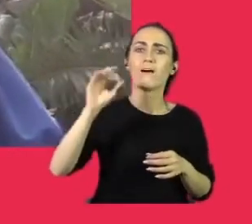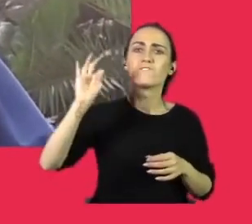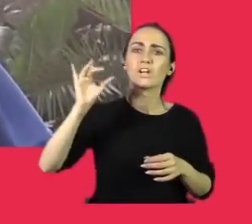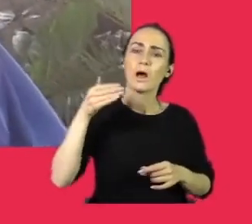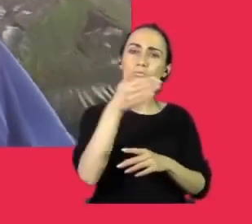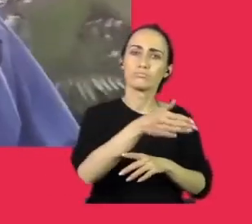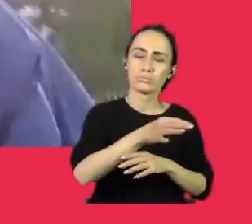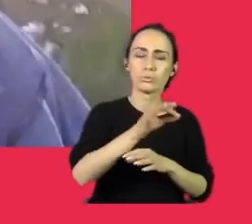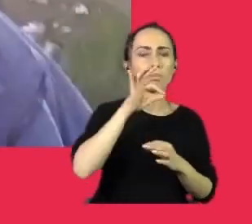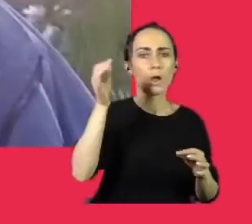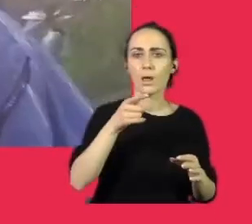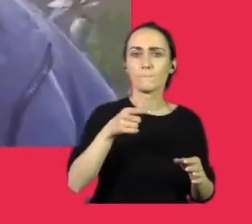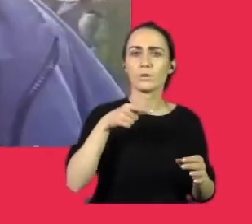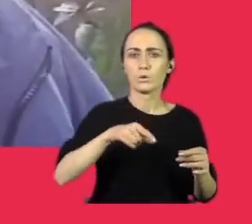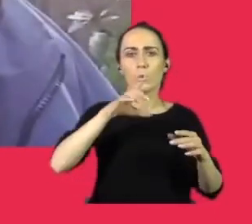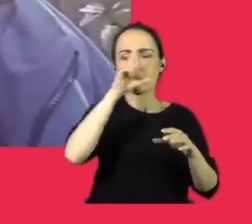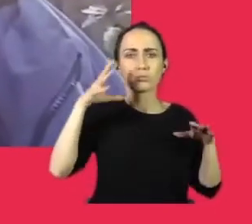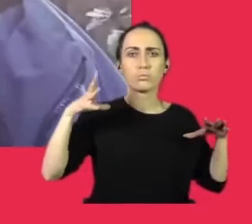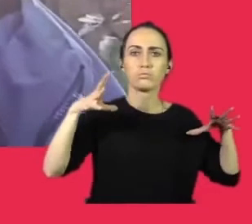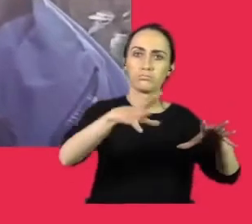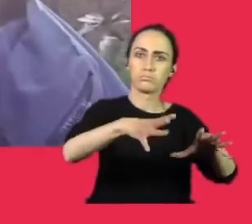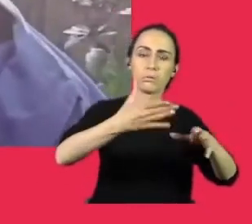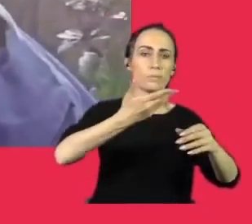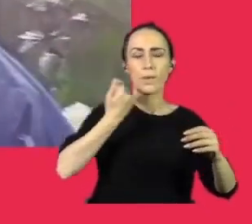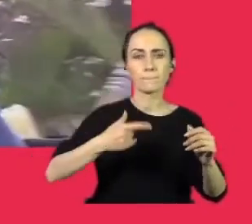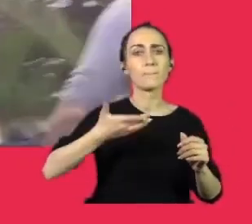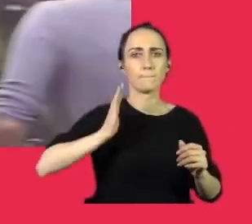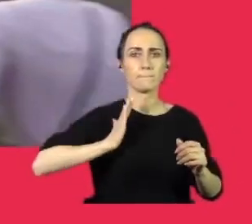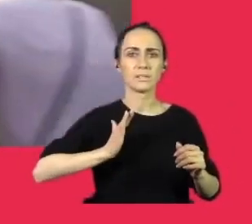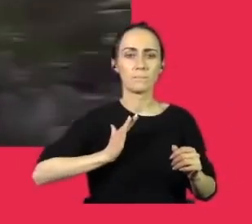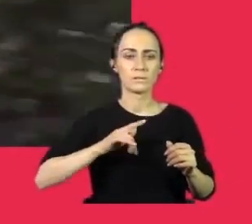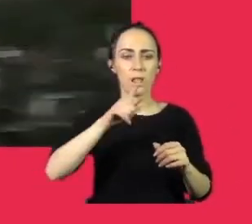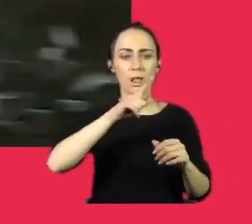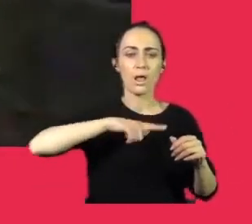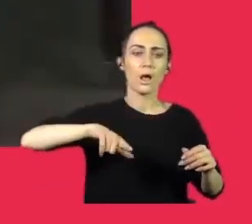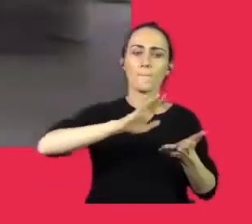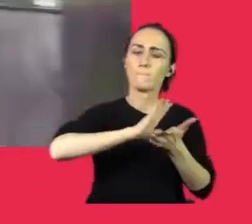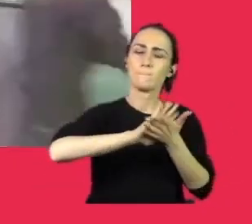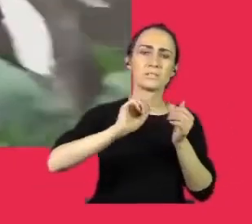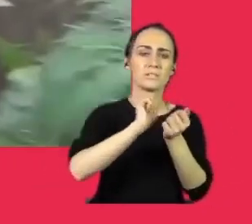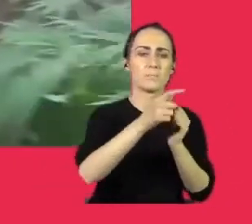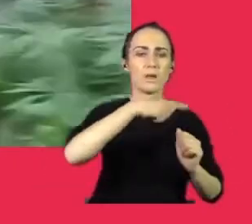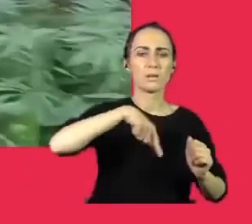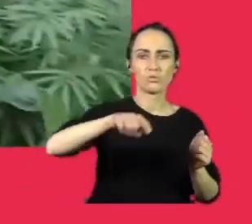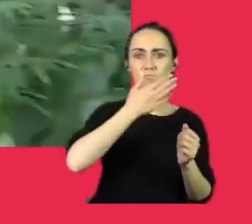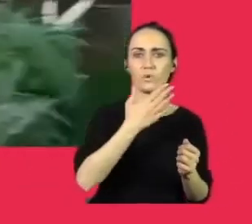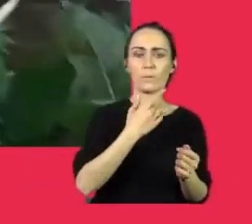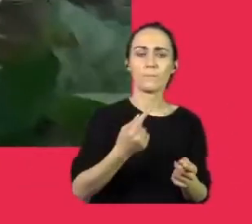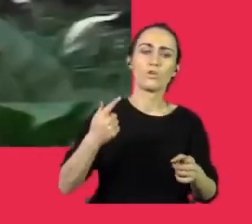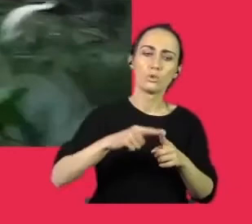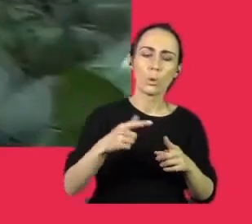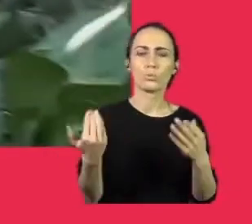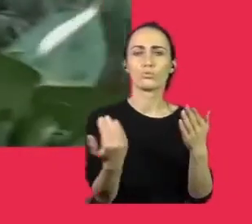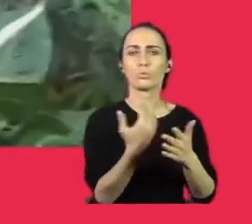Unikają państwo tłumów, jest bezpiecznie, a ekspozycja się nie zmienia. Tyle, że dochodzą jakieś